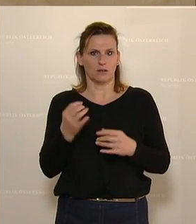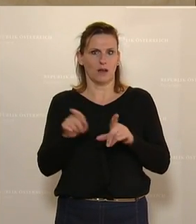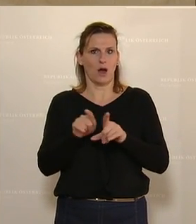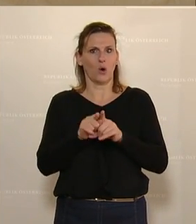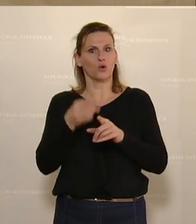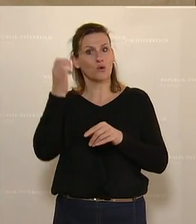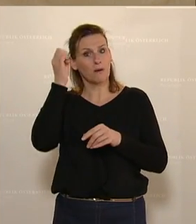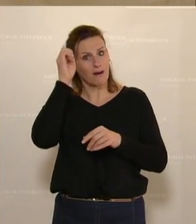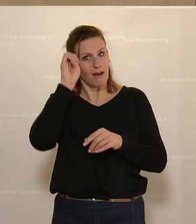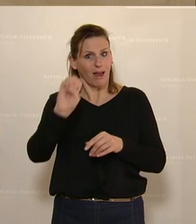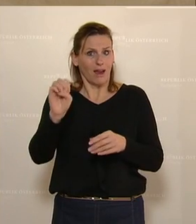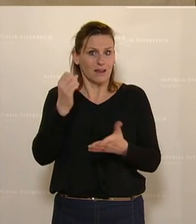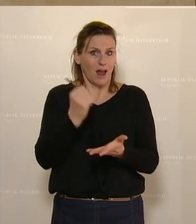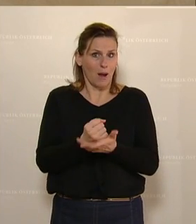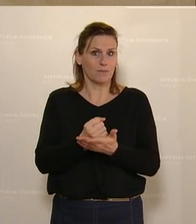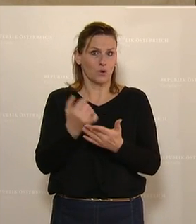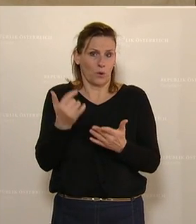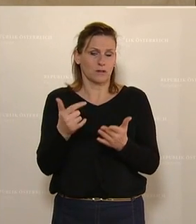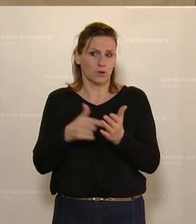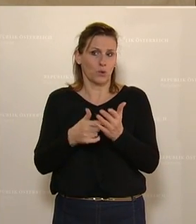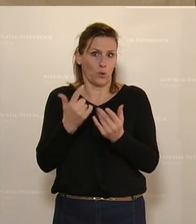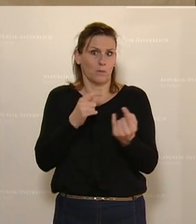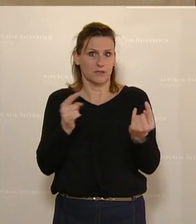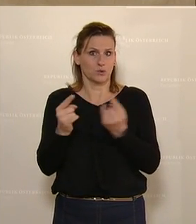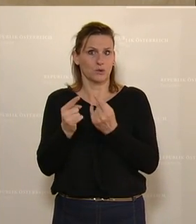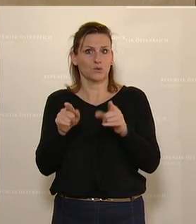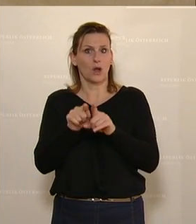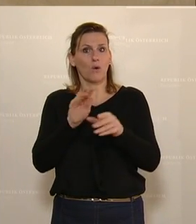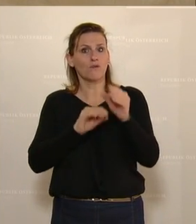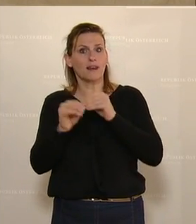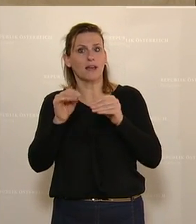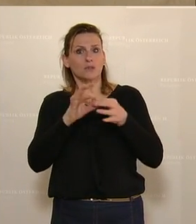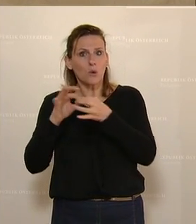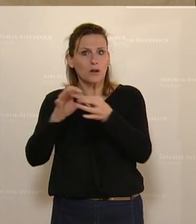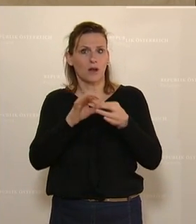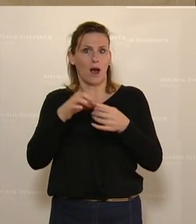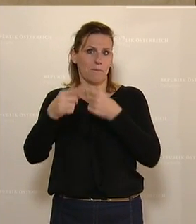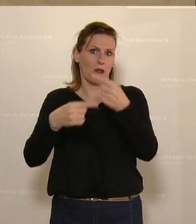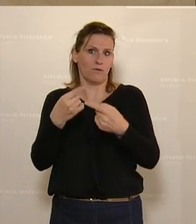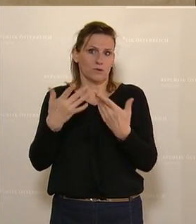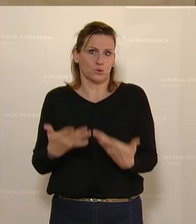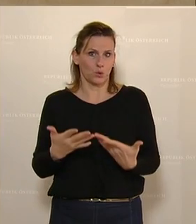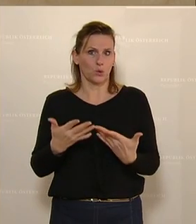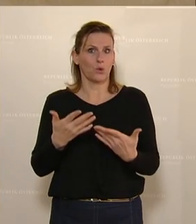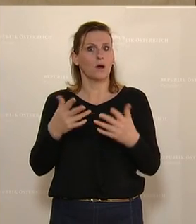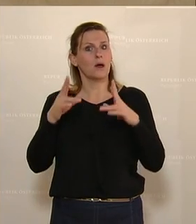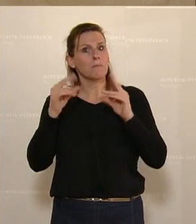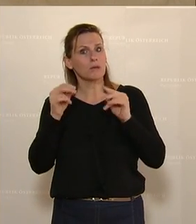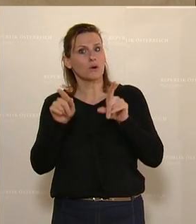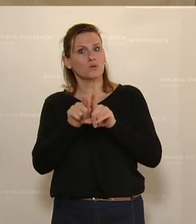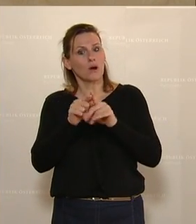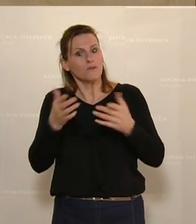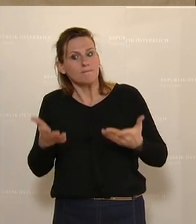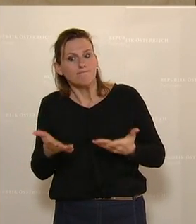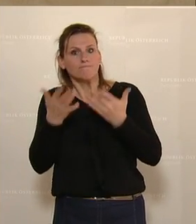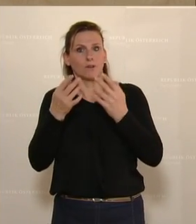über Ehrenamt, wir werden das heute sicher noch öfter diskutieren, und über Vereinsorganisationen läuft. Und auf diese Art und Weise die Bedeutung einerseits von